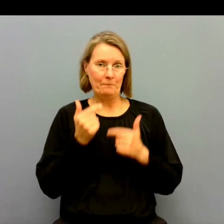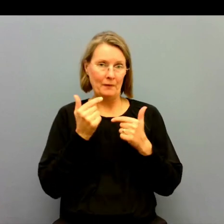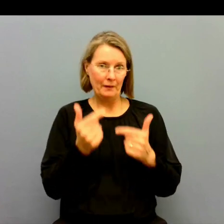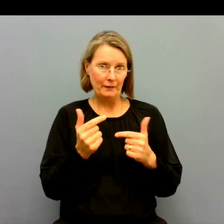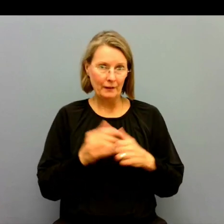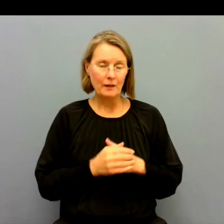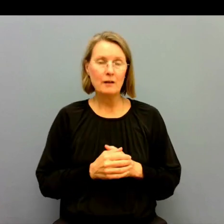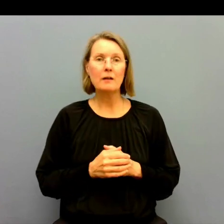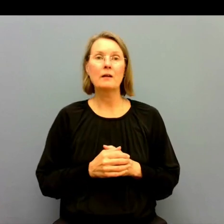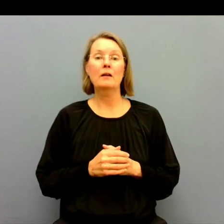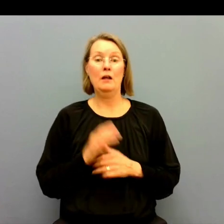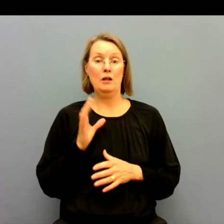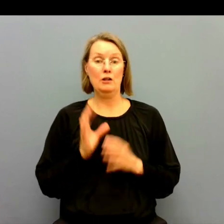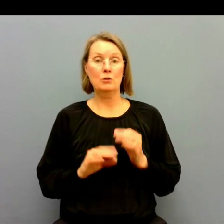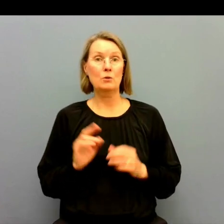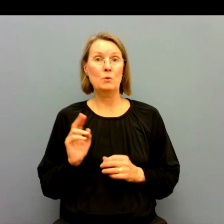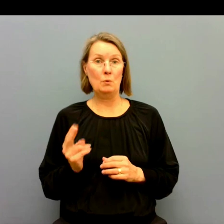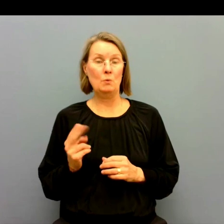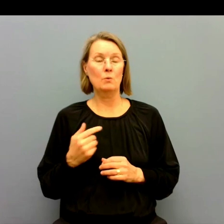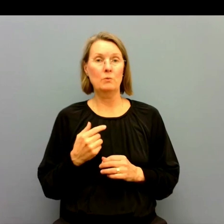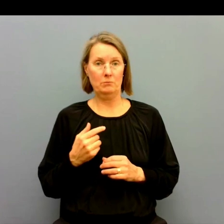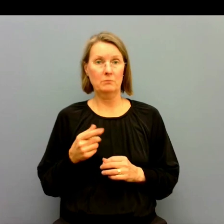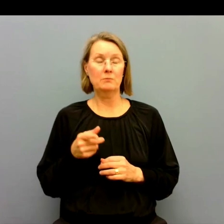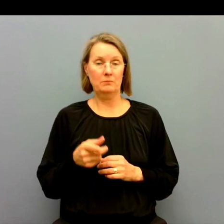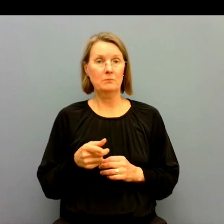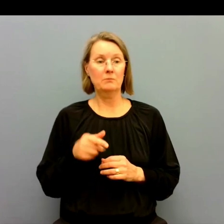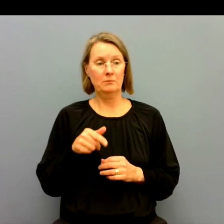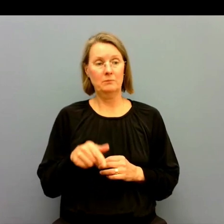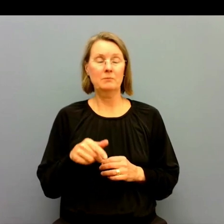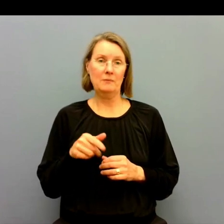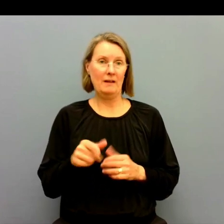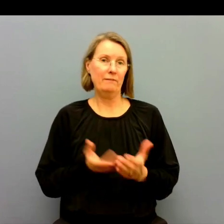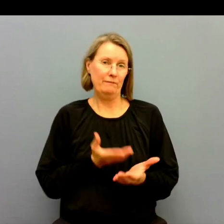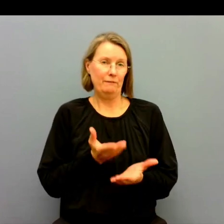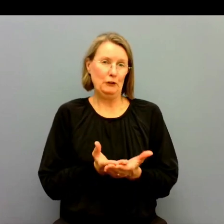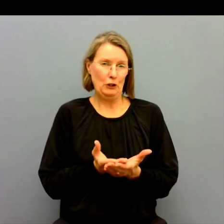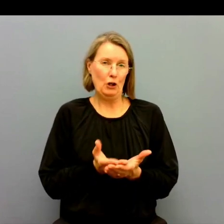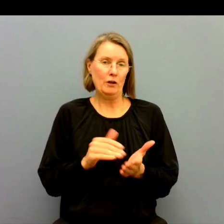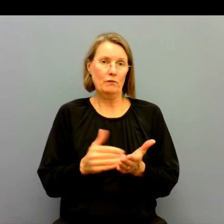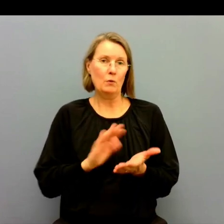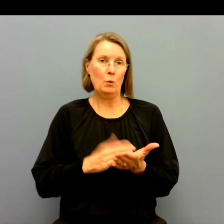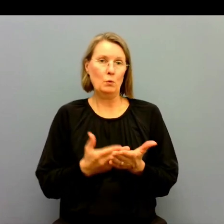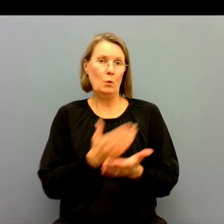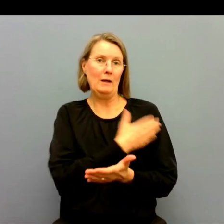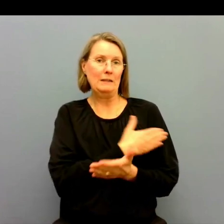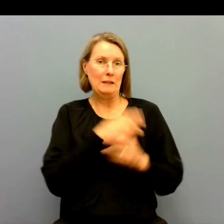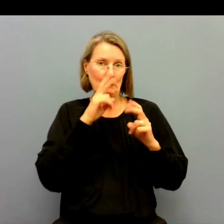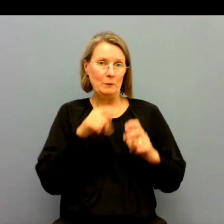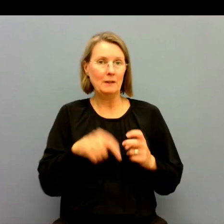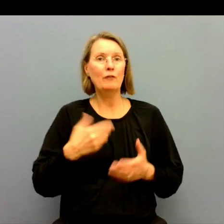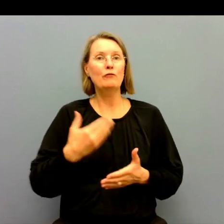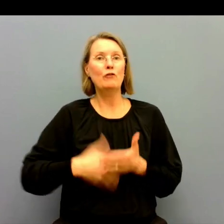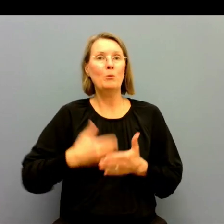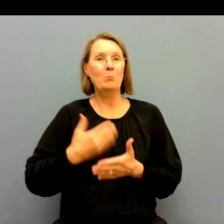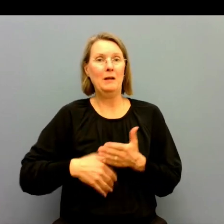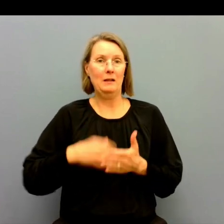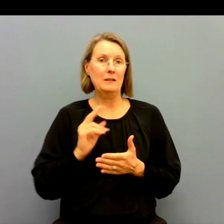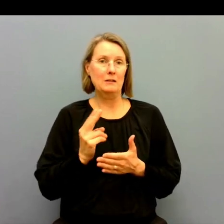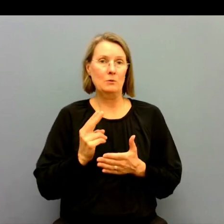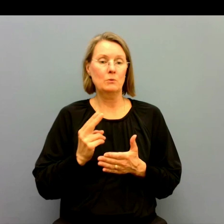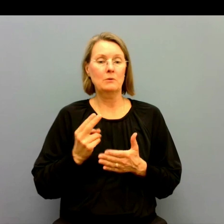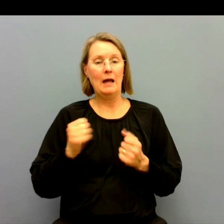Tack så mycket. För närvarande så bereds ju den här förslagen från tolktjänstutredningen en